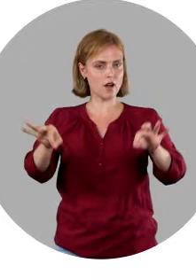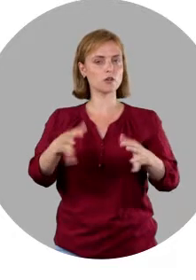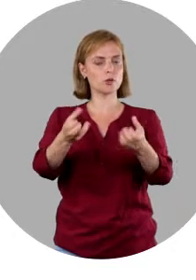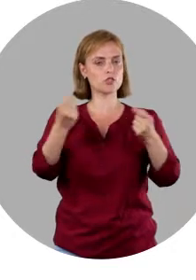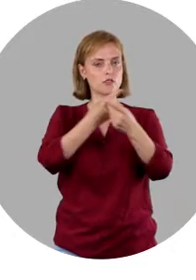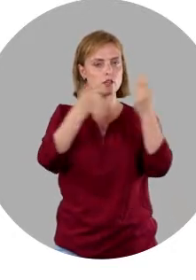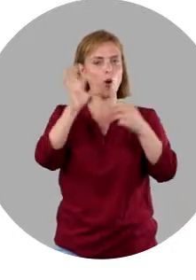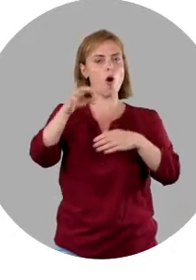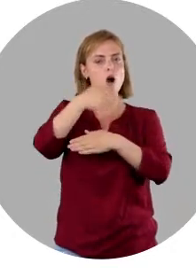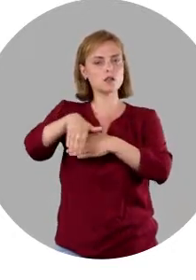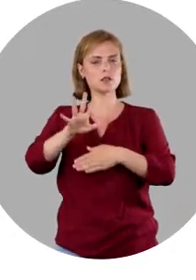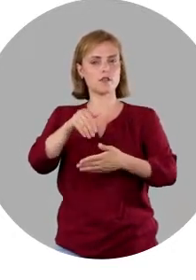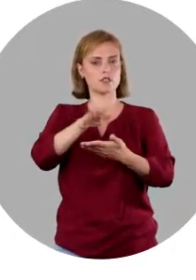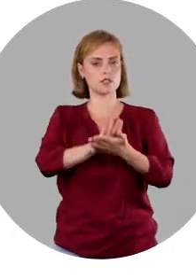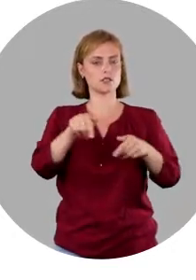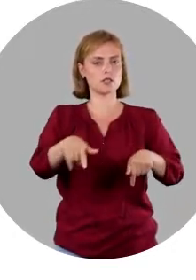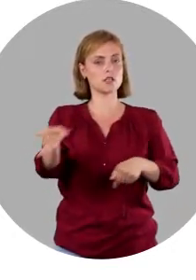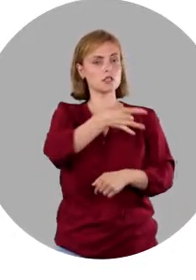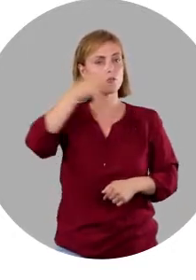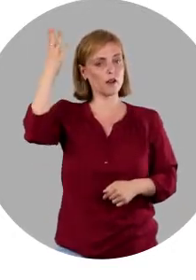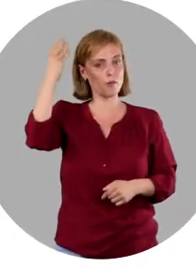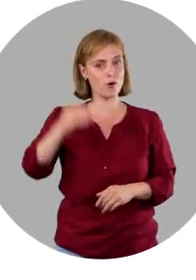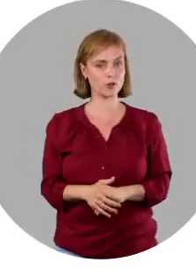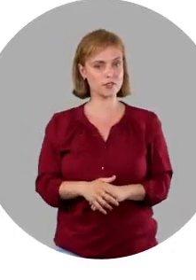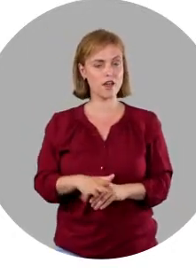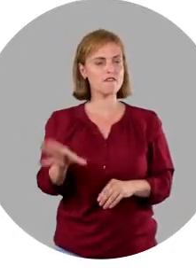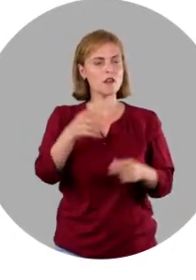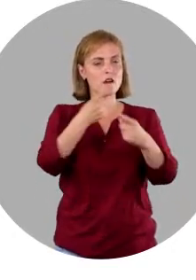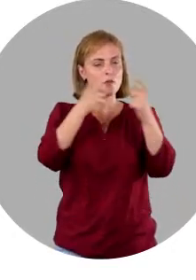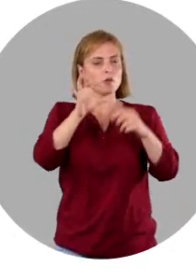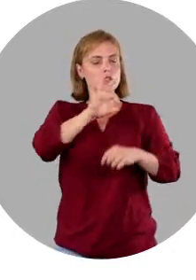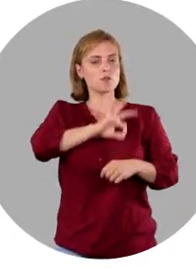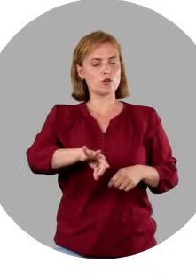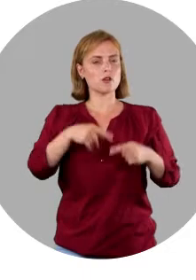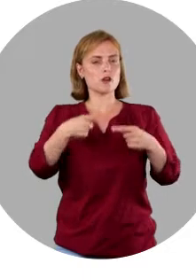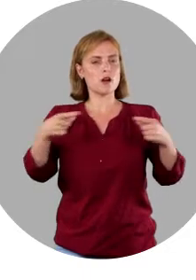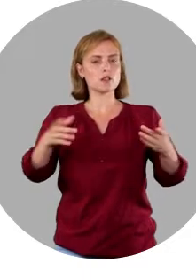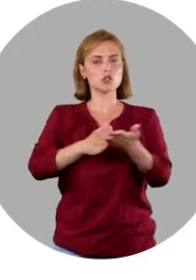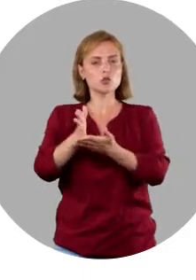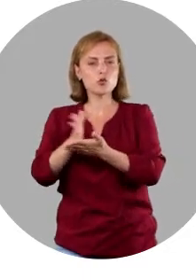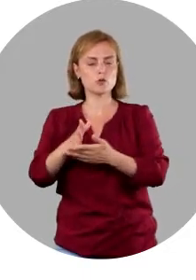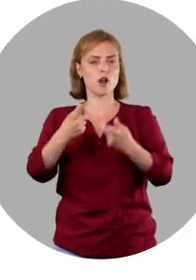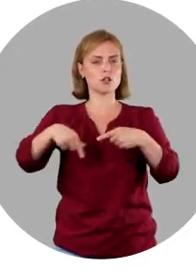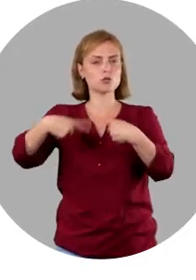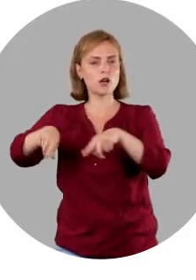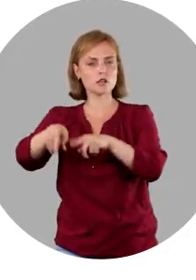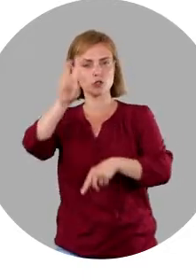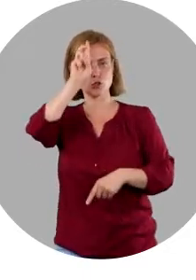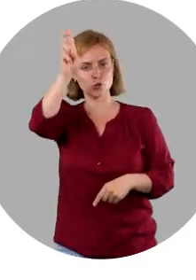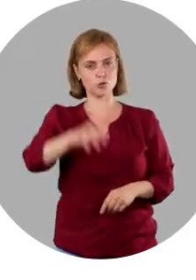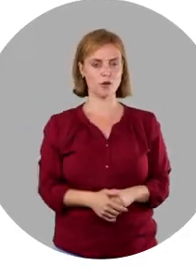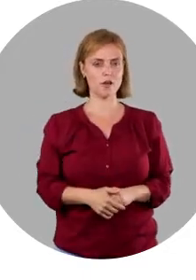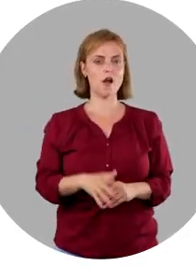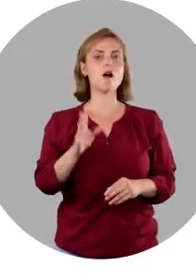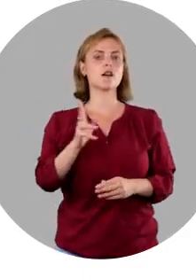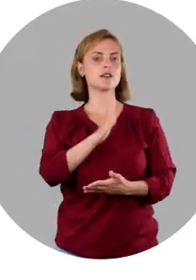адресах, зарегистрированным в Республике Молдова, и ее данные будут использоваться различными службами и государственными учреждениями, в том